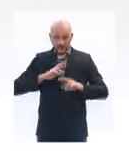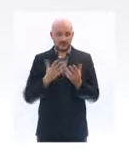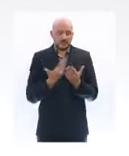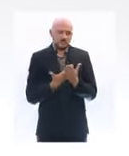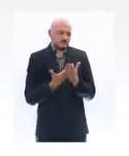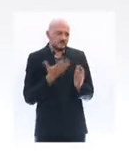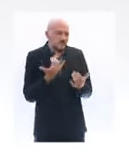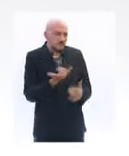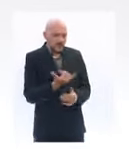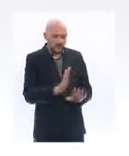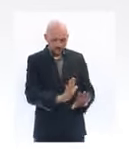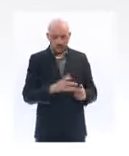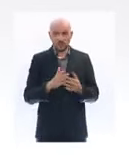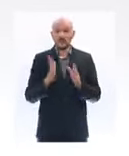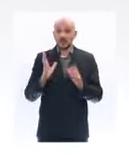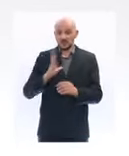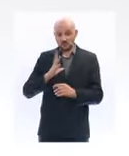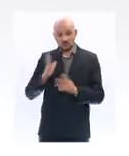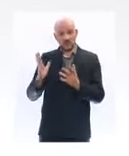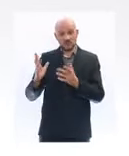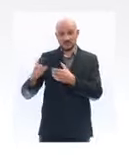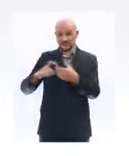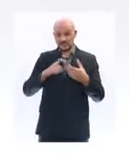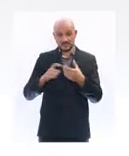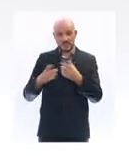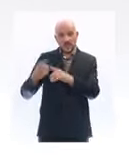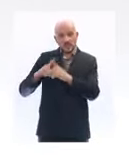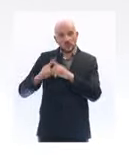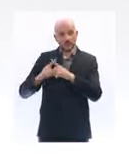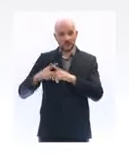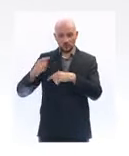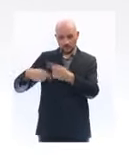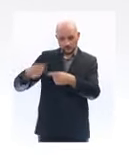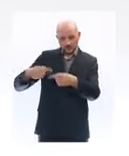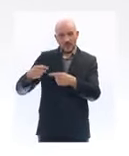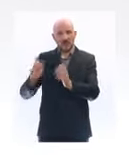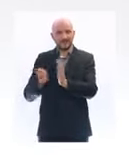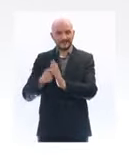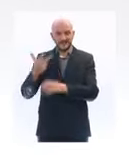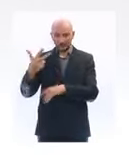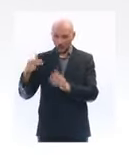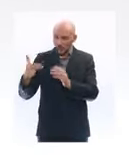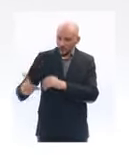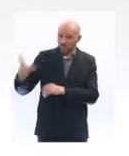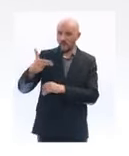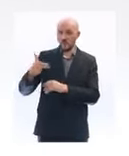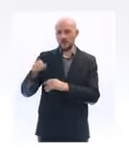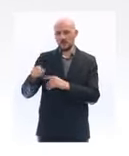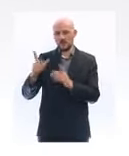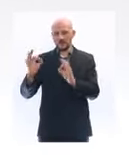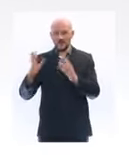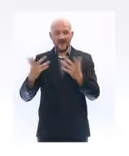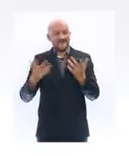une séance de négociation le 3 novembre seront attentifs à pouvoir avancer rapidement sur cet accord